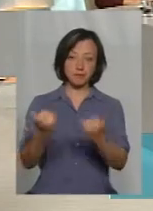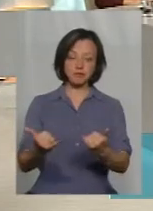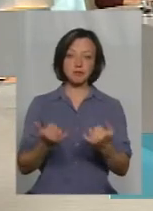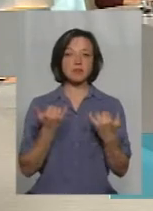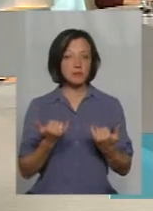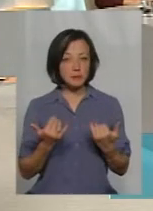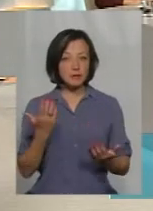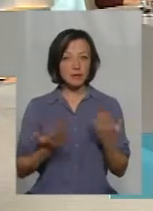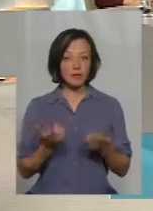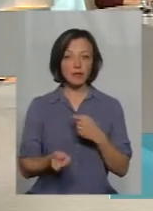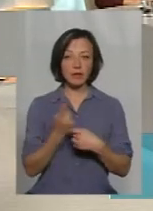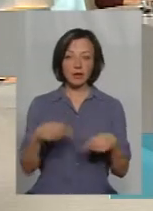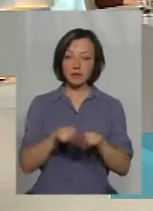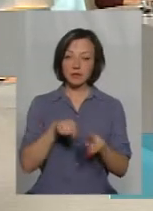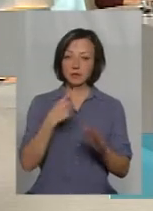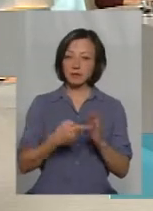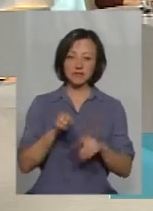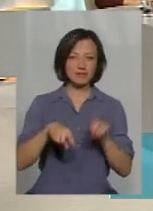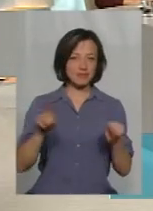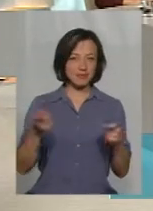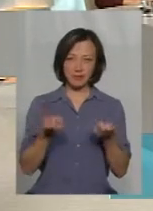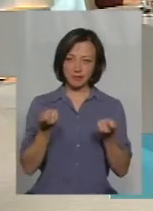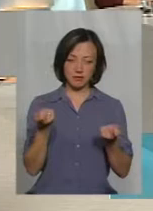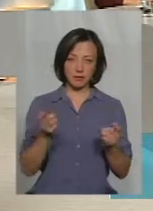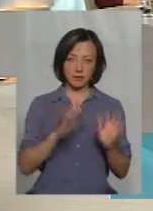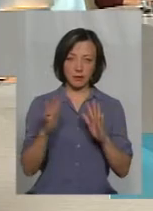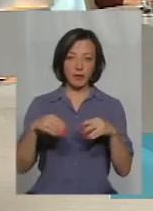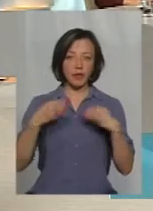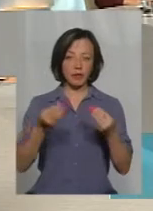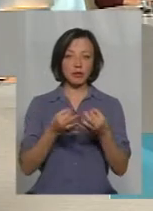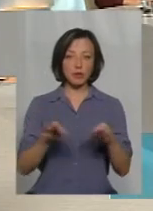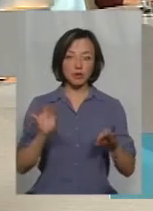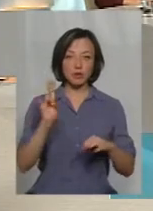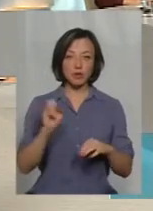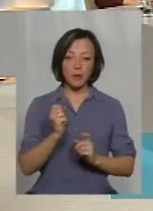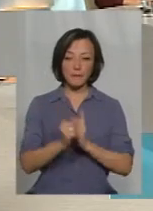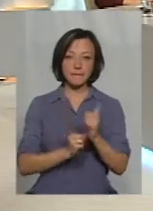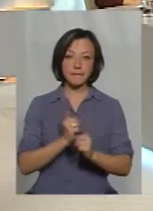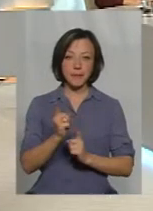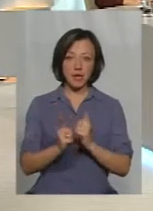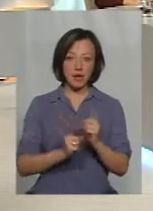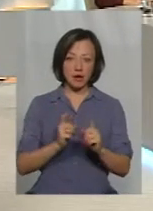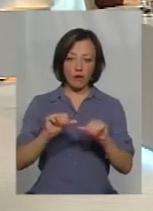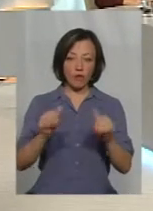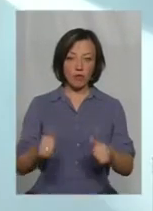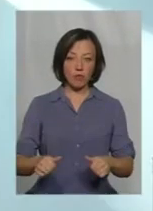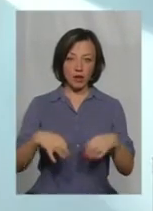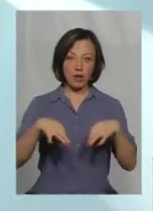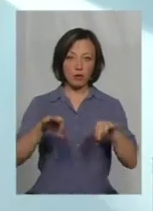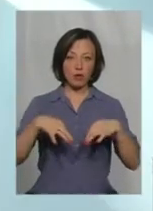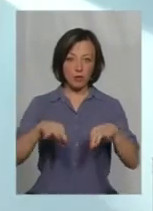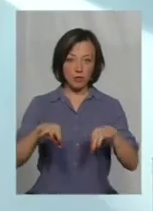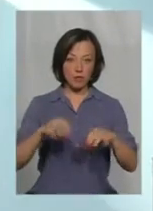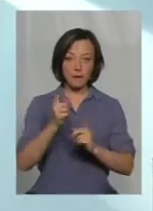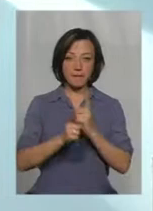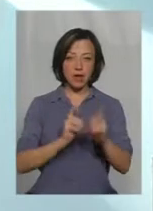Зараз, якщо виникають такі питання, це одиничні випадки. Ми даємо дозвіл на переоформлення автомобіля,